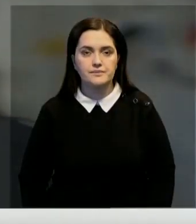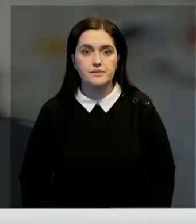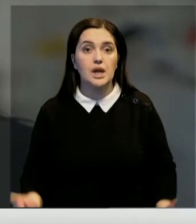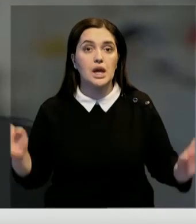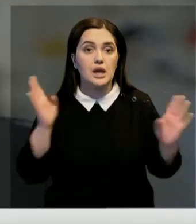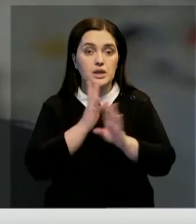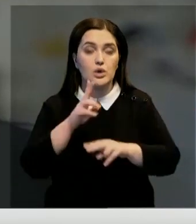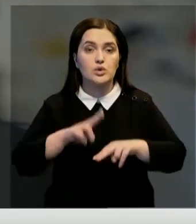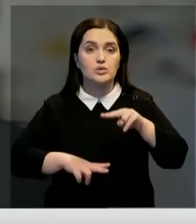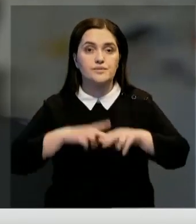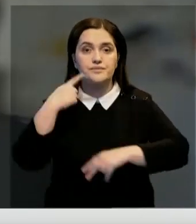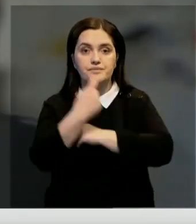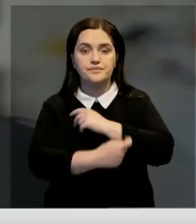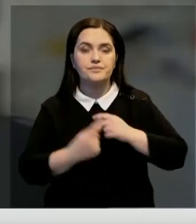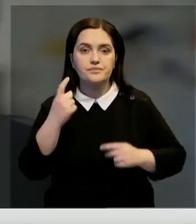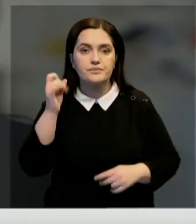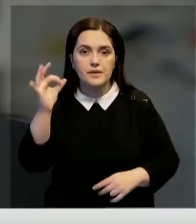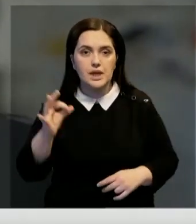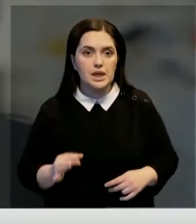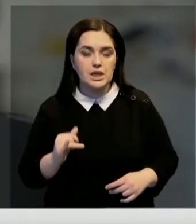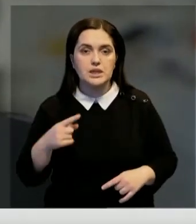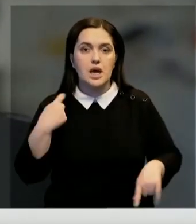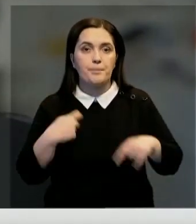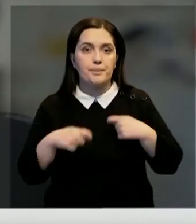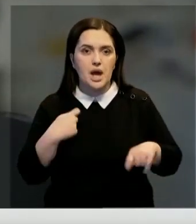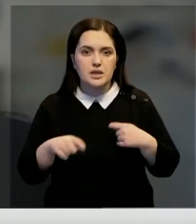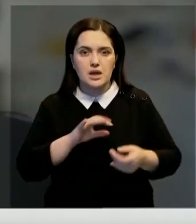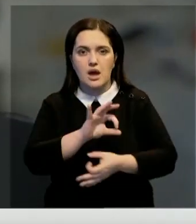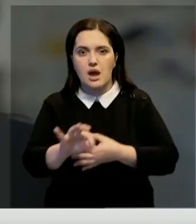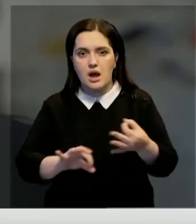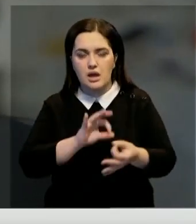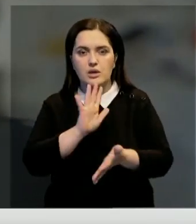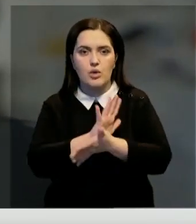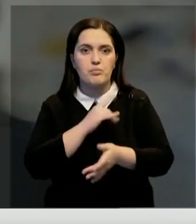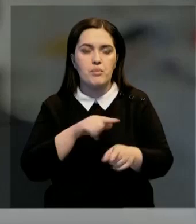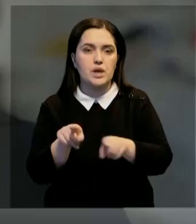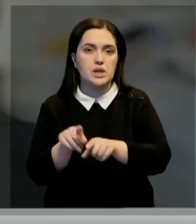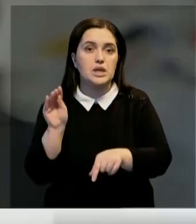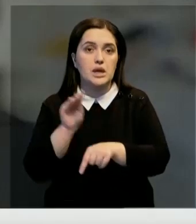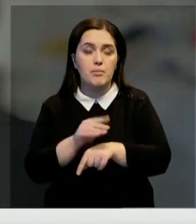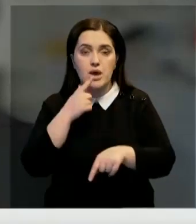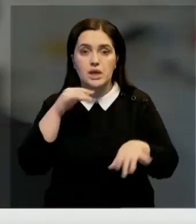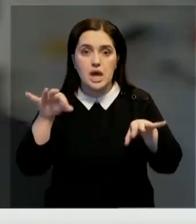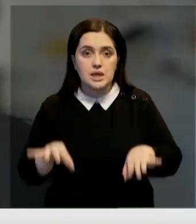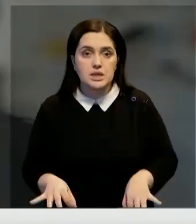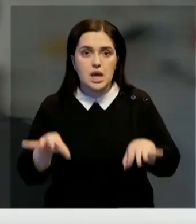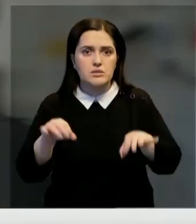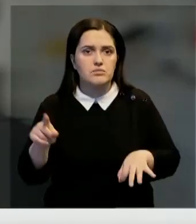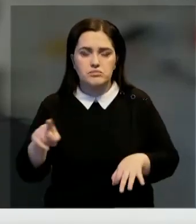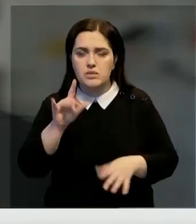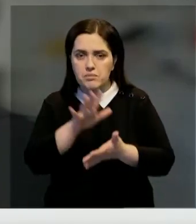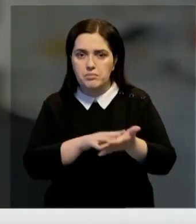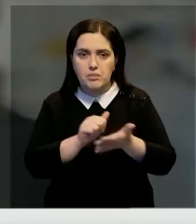Экологичный стройматериал на 100% состоит из пластиковых отходов. Мы также добавляем красители. Эти доски не гниют.